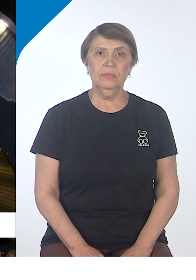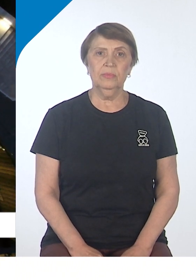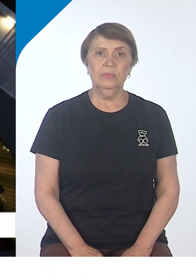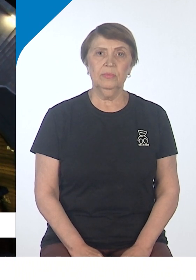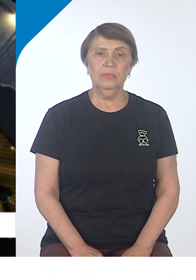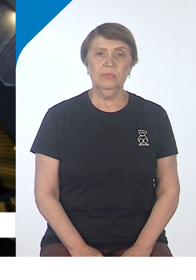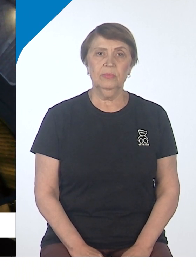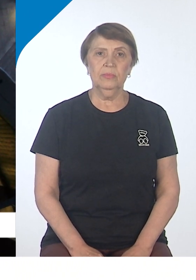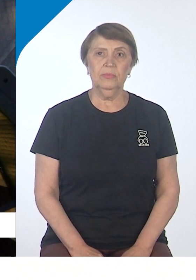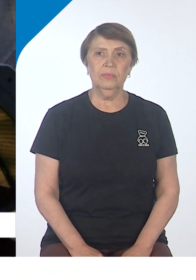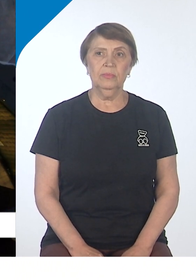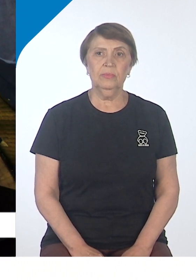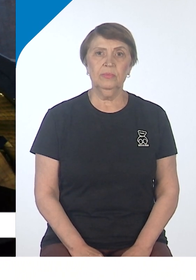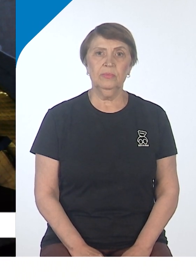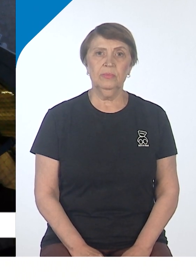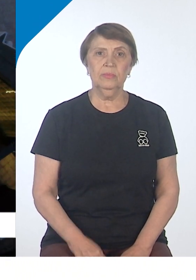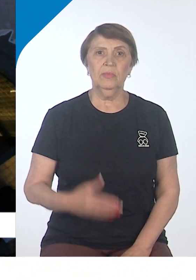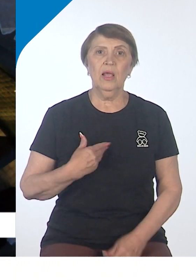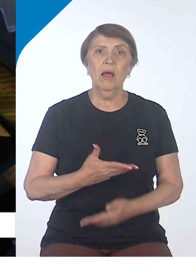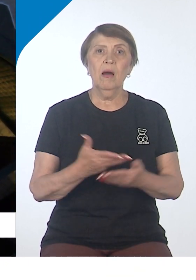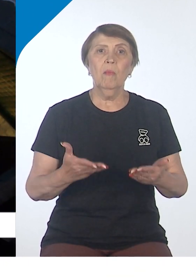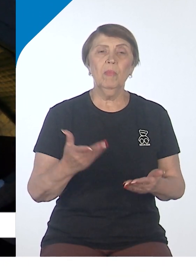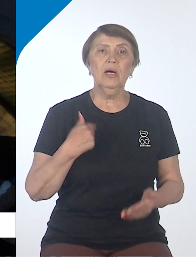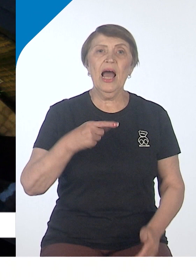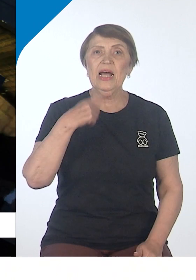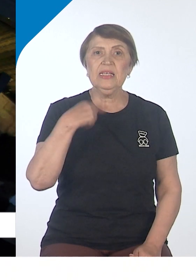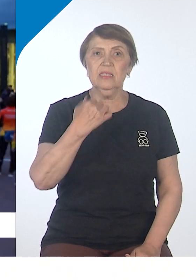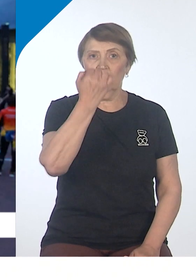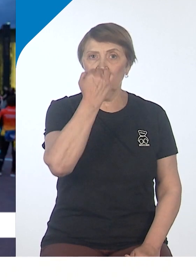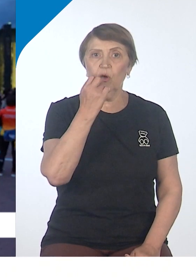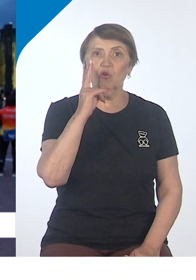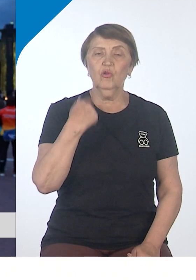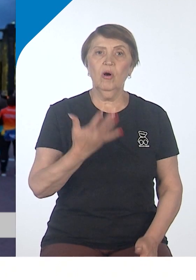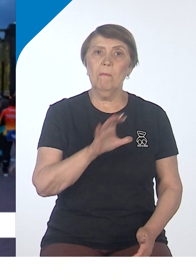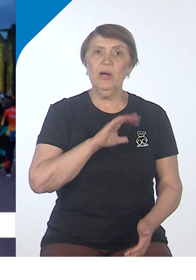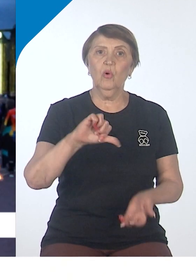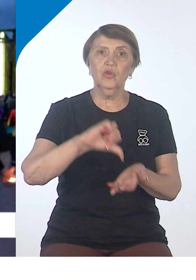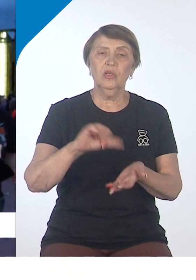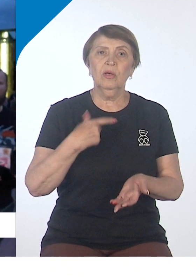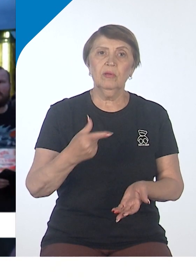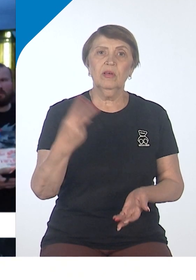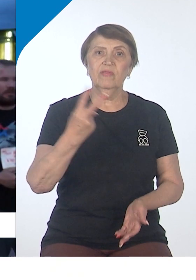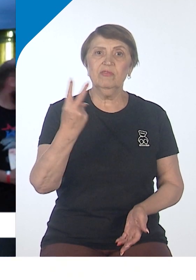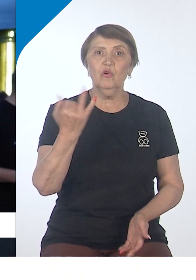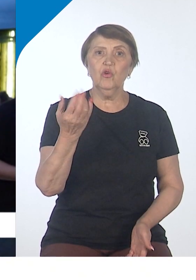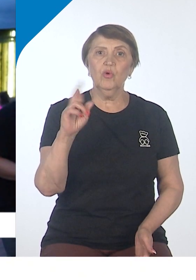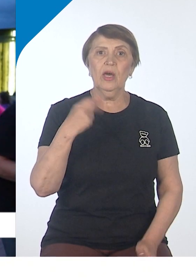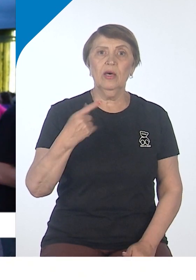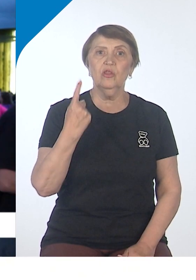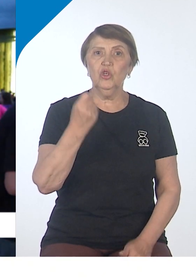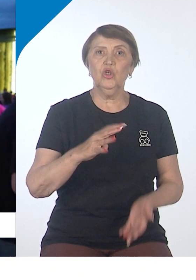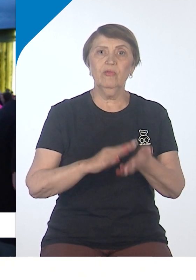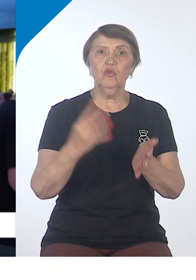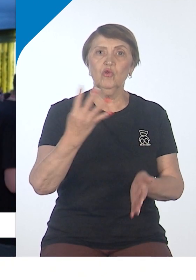Мы искренне благодарны каждому, кто принял участие сегодня в забеге. 22 июня 1941 года